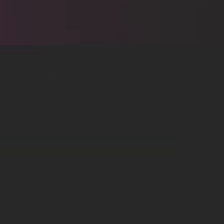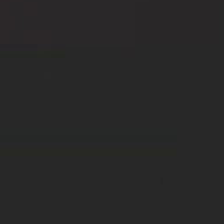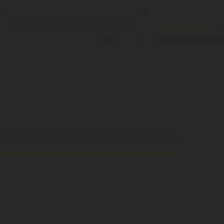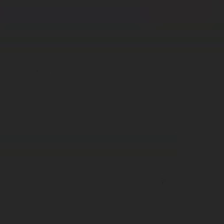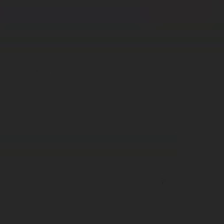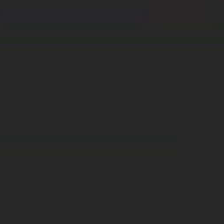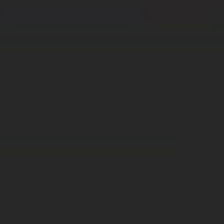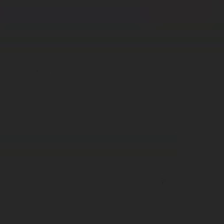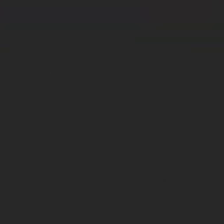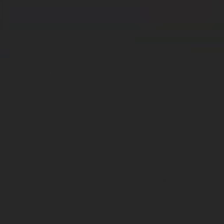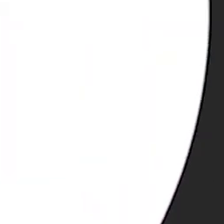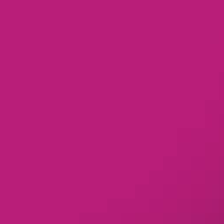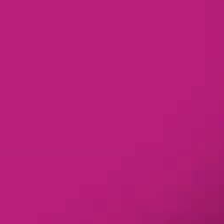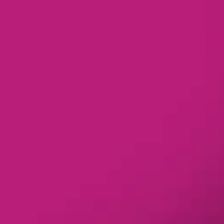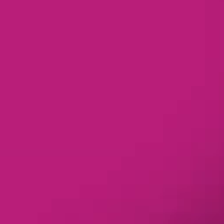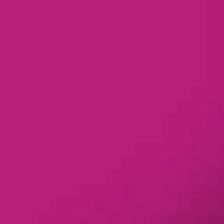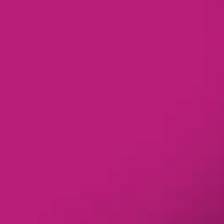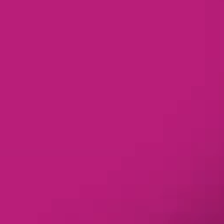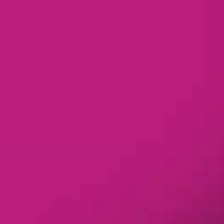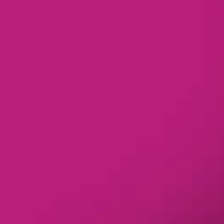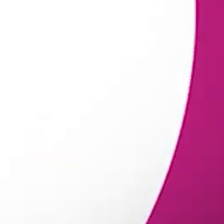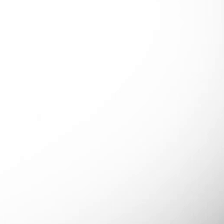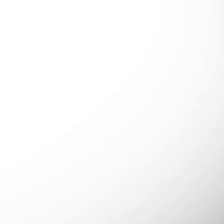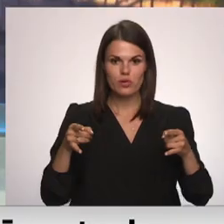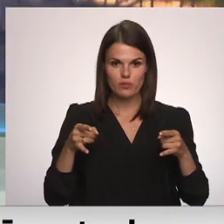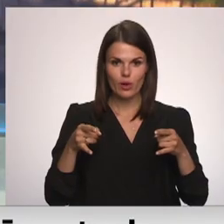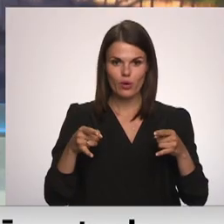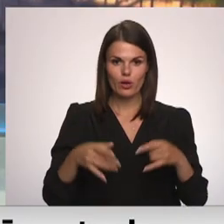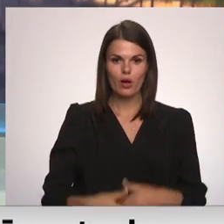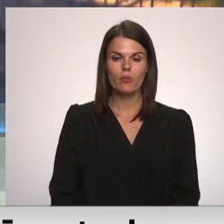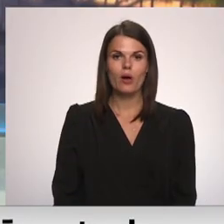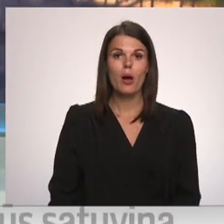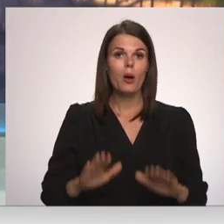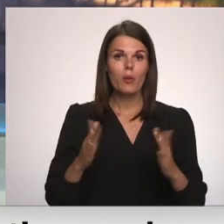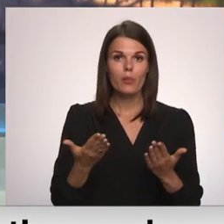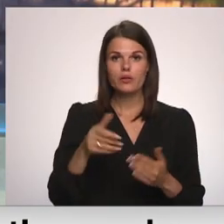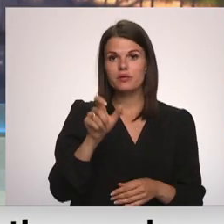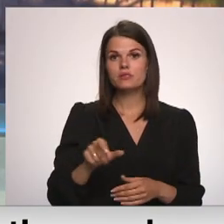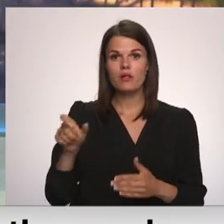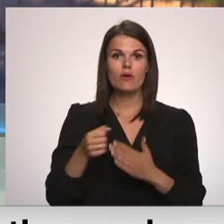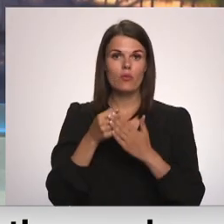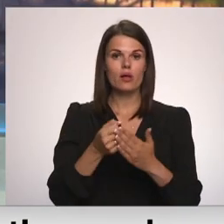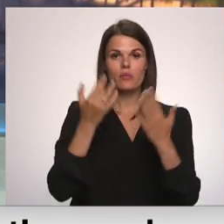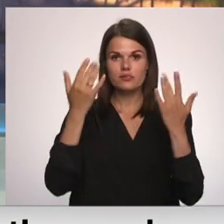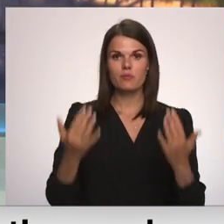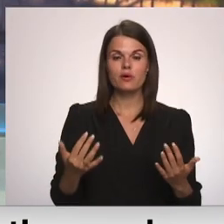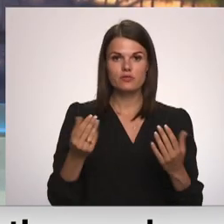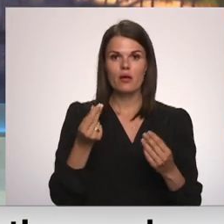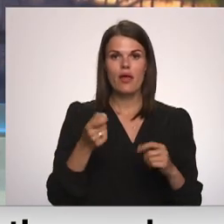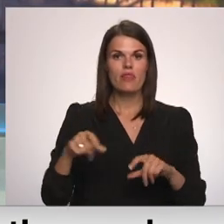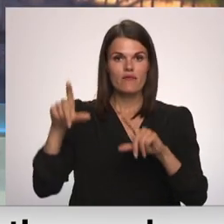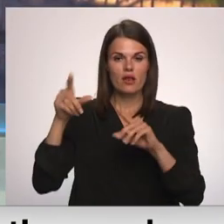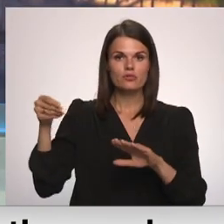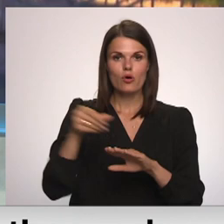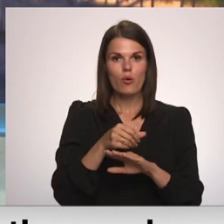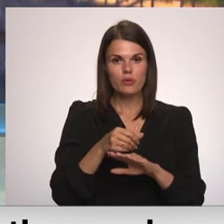Re! Viss ēters ir te! Bet, ja iedzīvotāju atbalsta pasaukumiem inflācijas